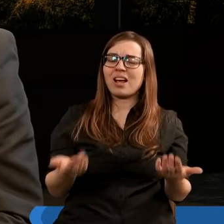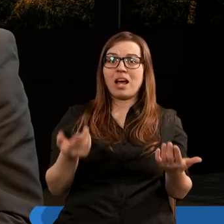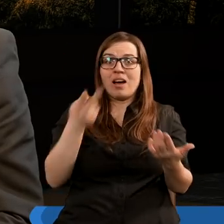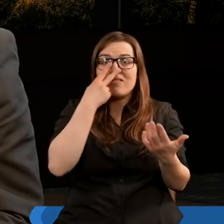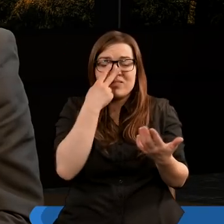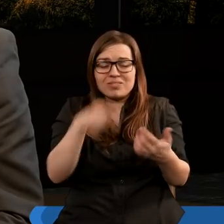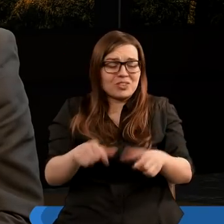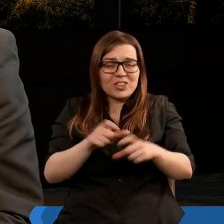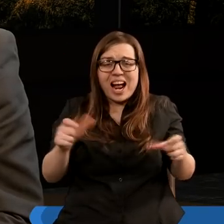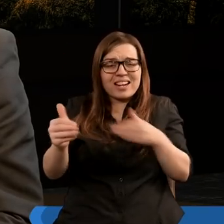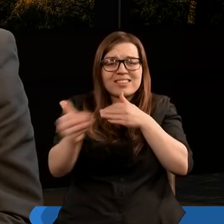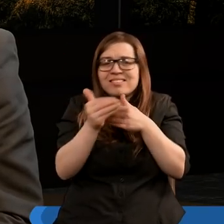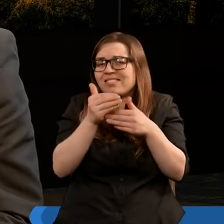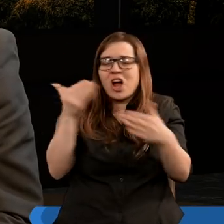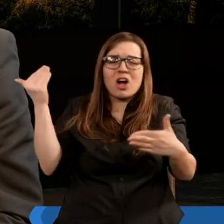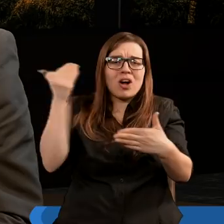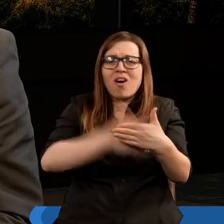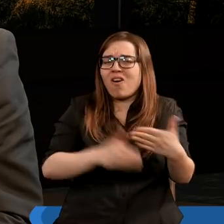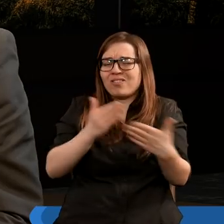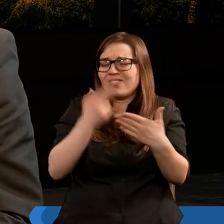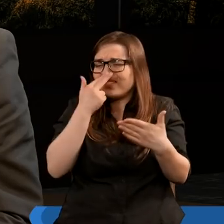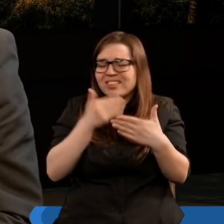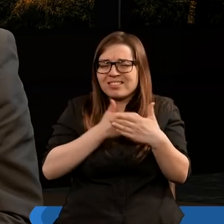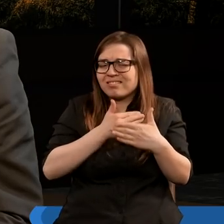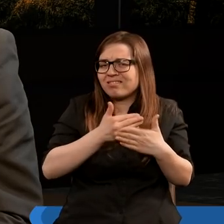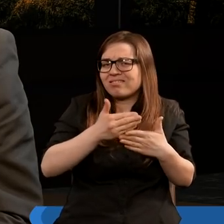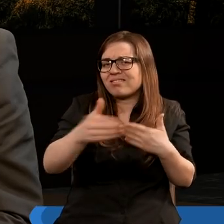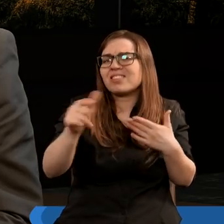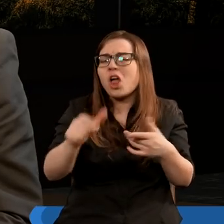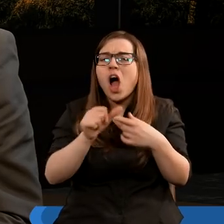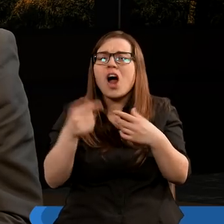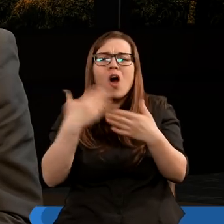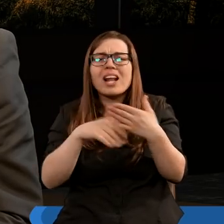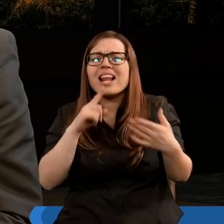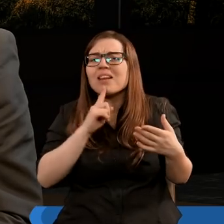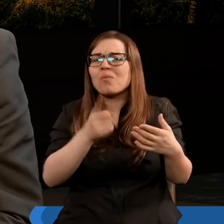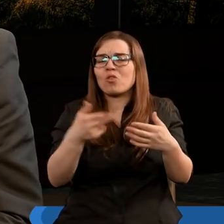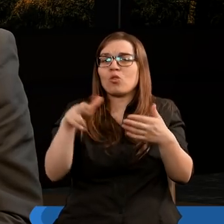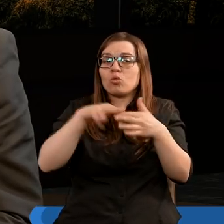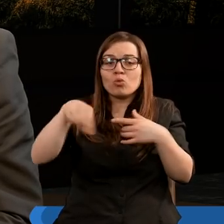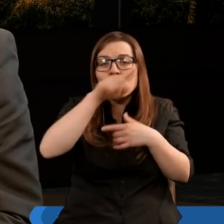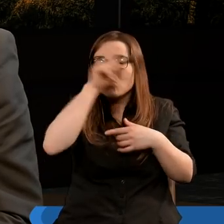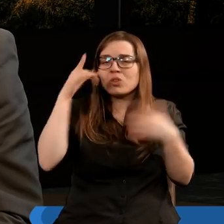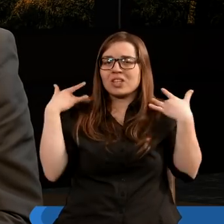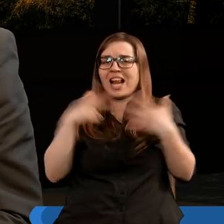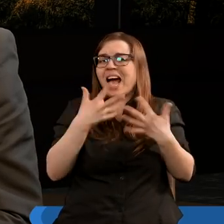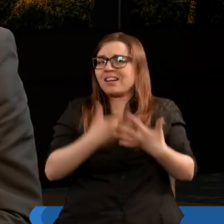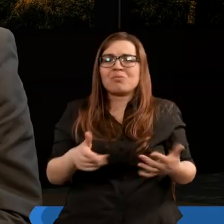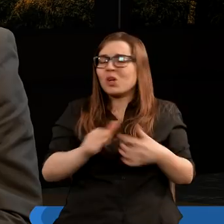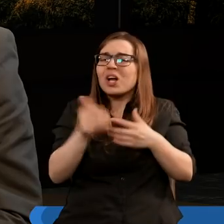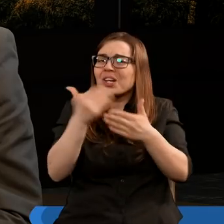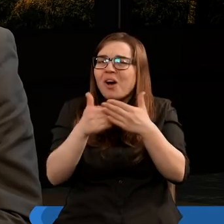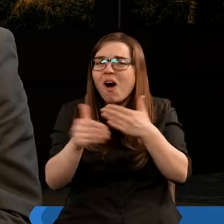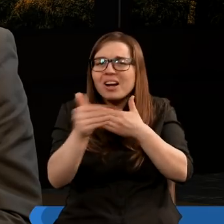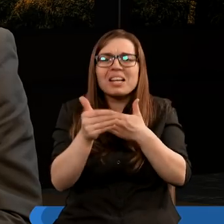niemalże końca, bo to poselstwo trójanielskie jest ostatnim poselstwem dla ludzi żyjących na ziemi. Po nim